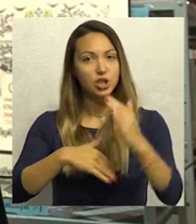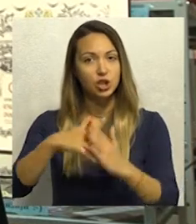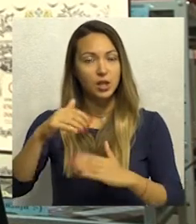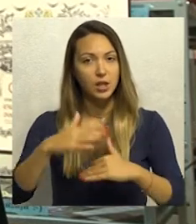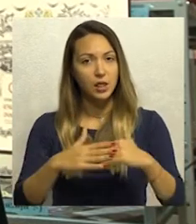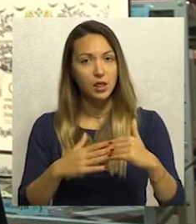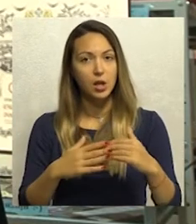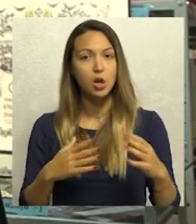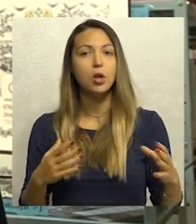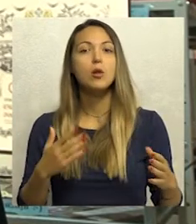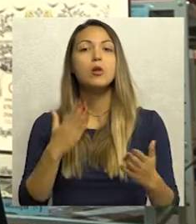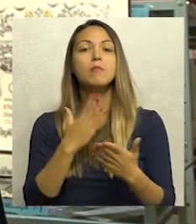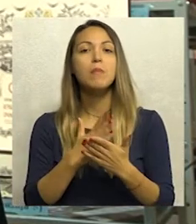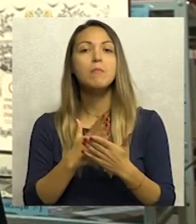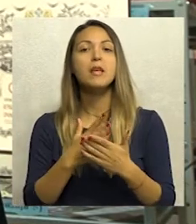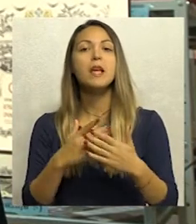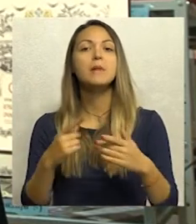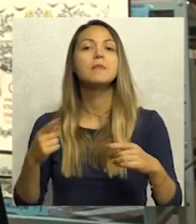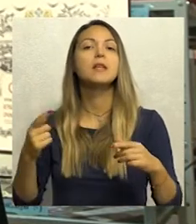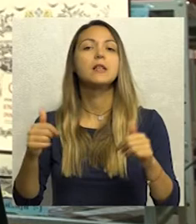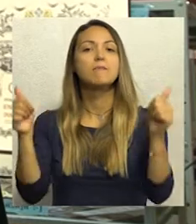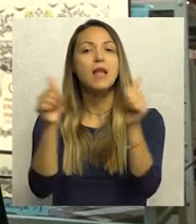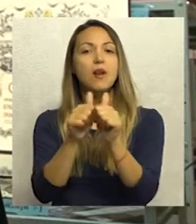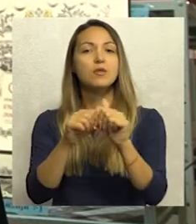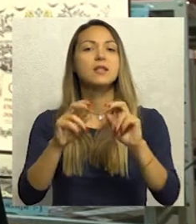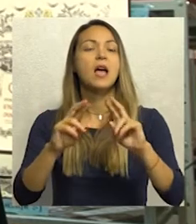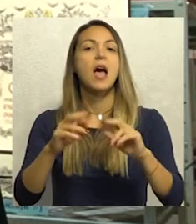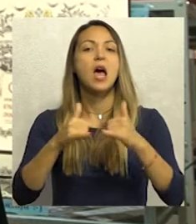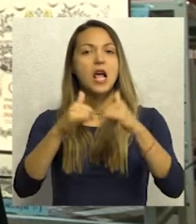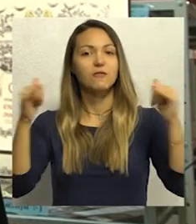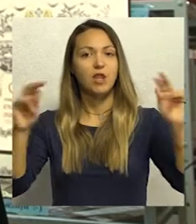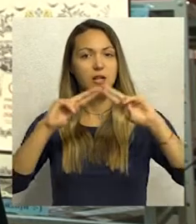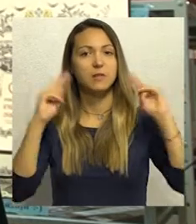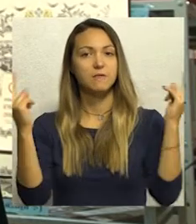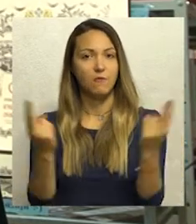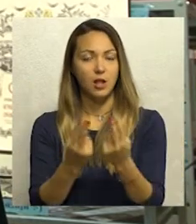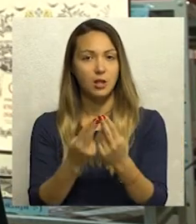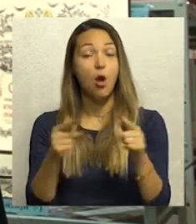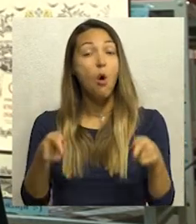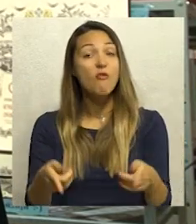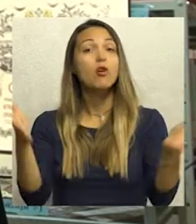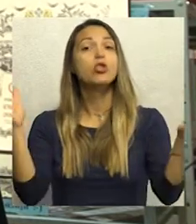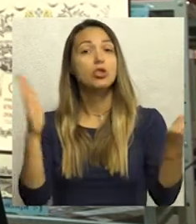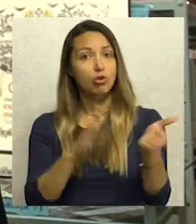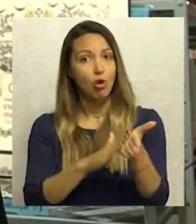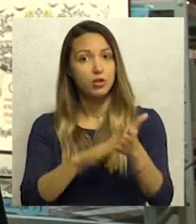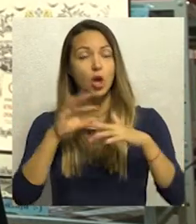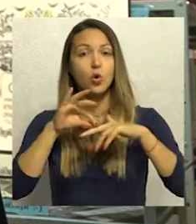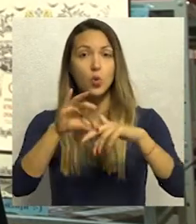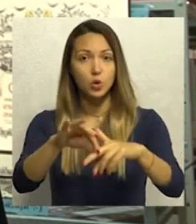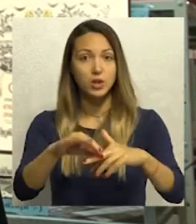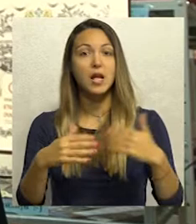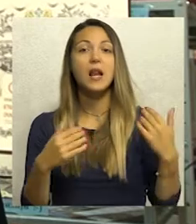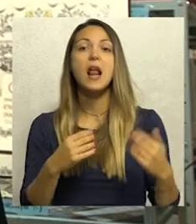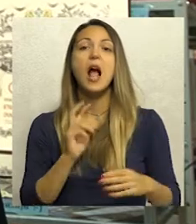kako bi uhvatili u korak sa razvijenim svetom. Osim toga, ovo je dokaz, da je rukovodstvo